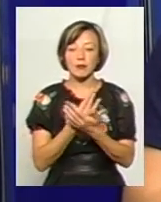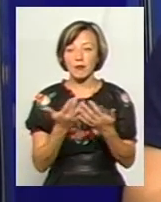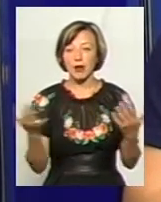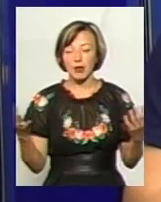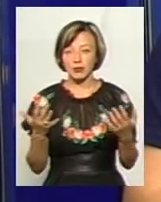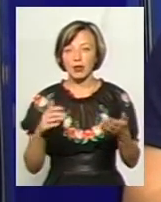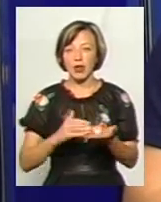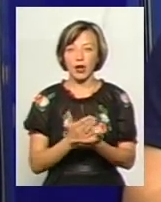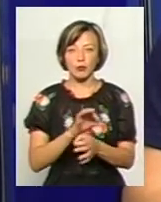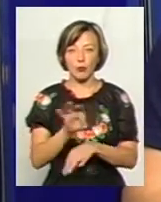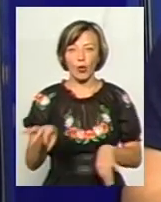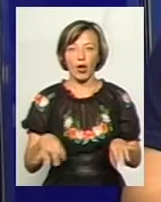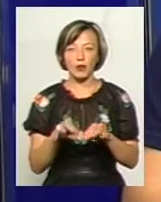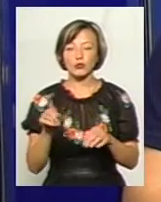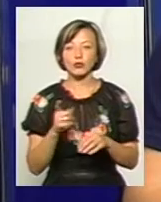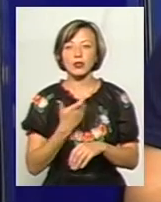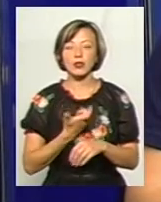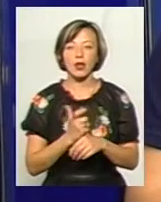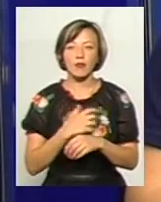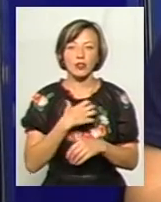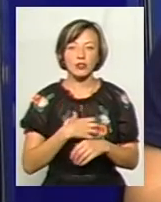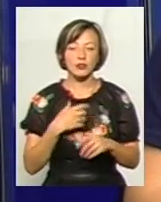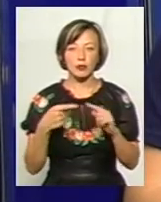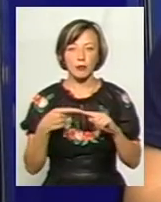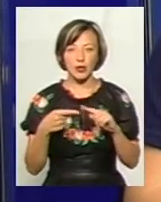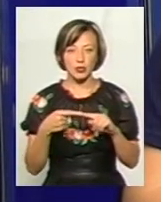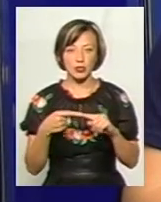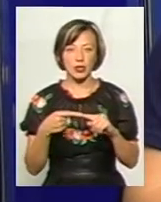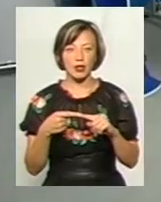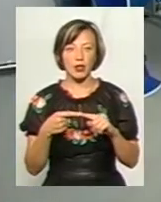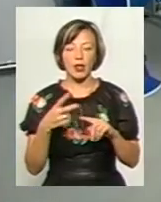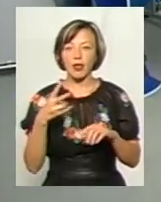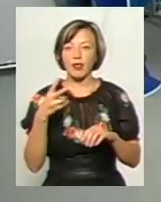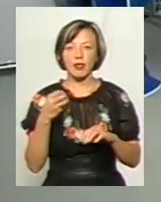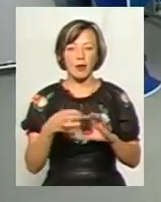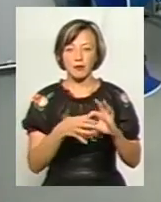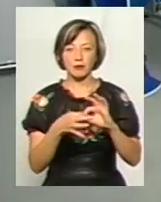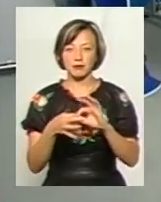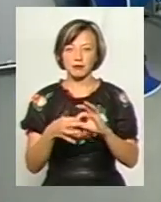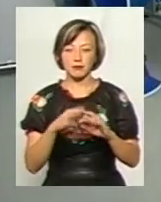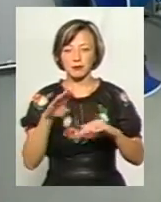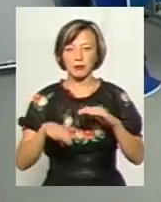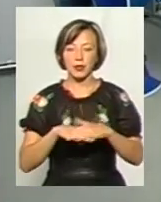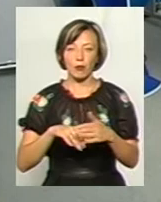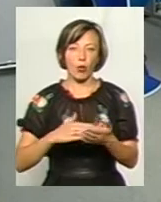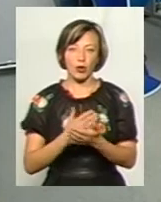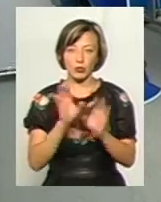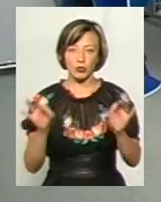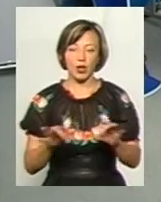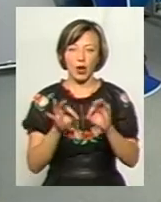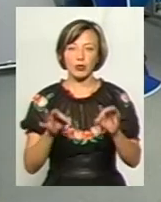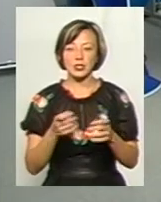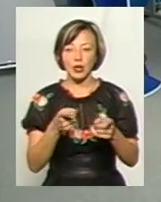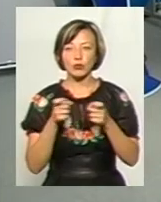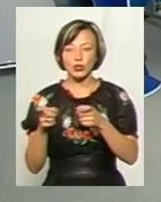якісних проєктів. І що найважливіше, перше, вони не підв'язані під жодну політику, так само, як і ми. Друге, вони